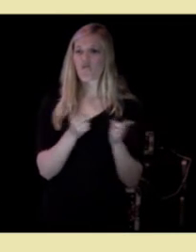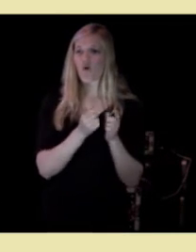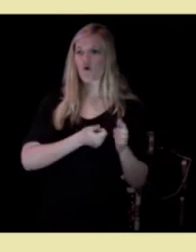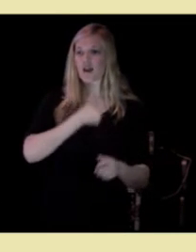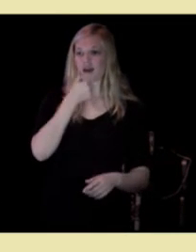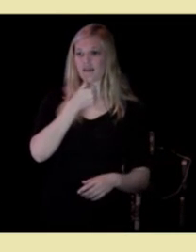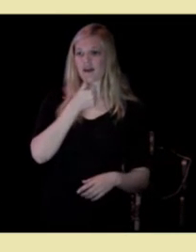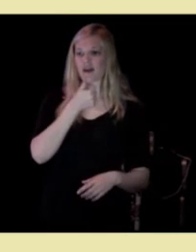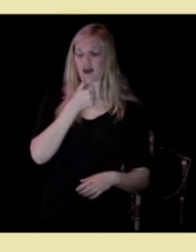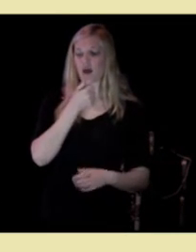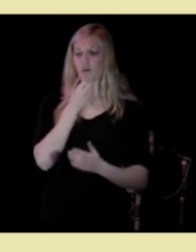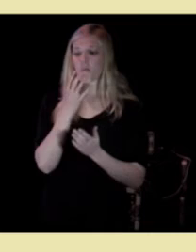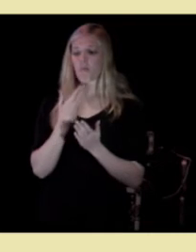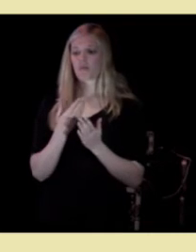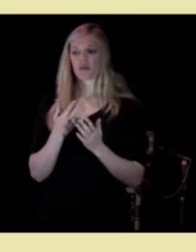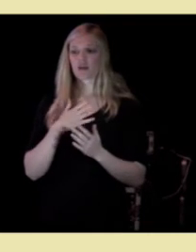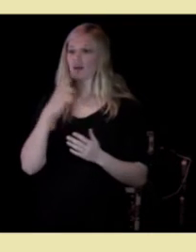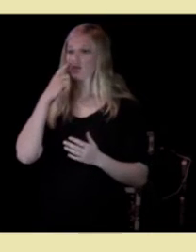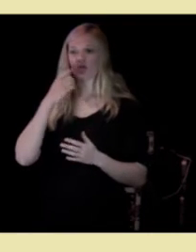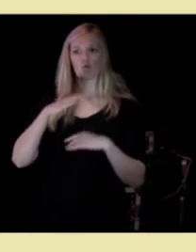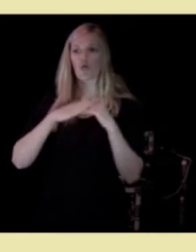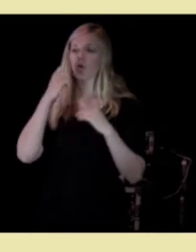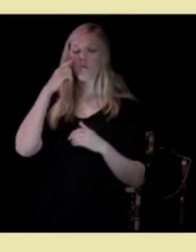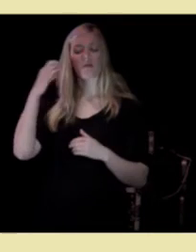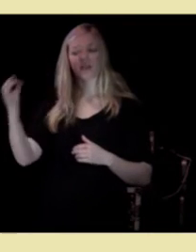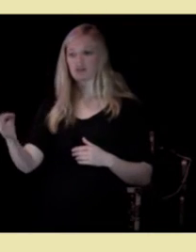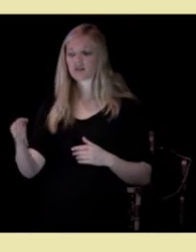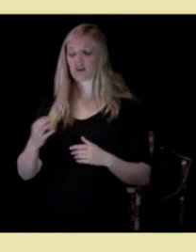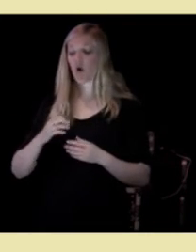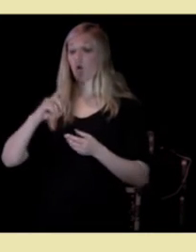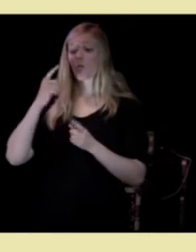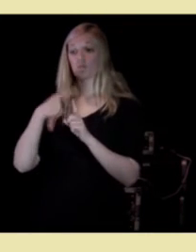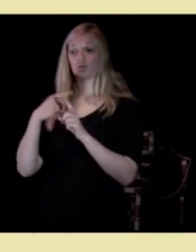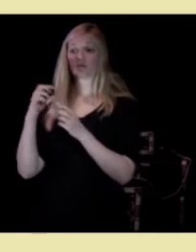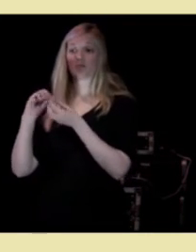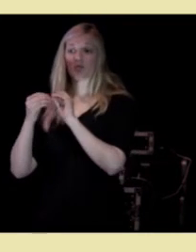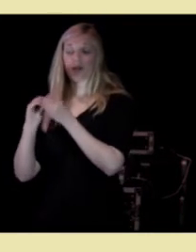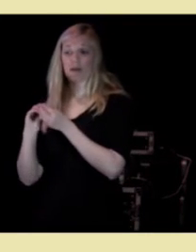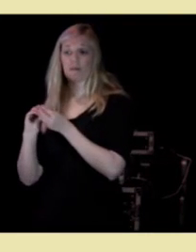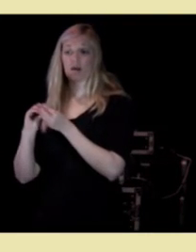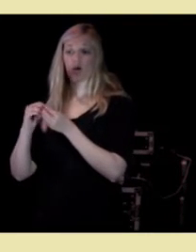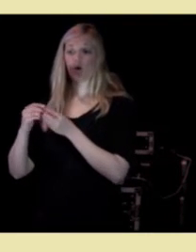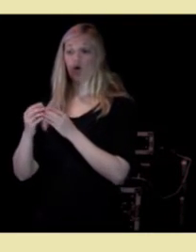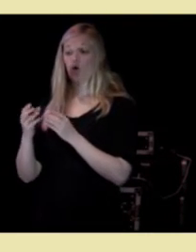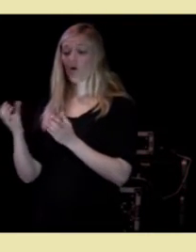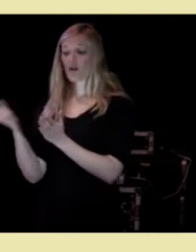det skyldes mangel på kompetanse, og det skyldes problemer med å rekruttere god ledelse.